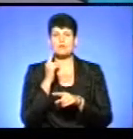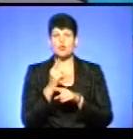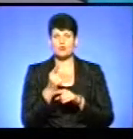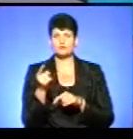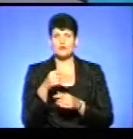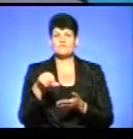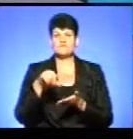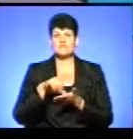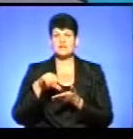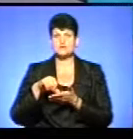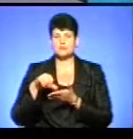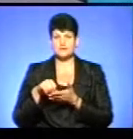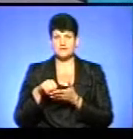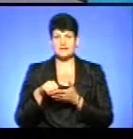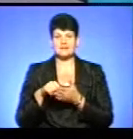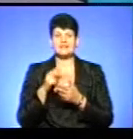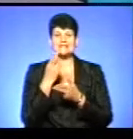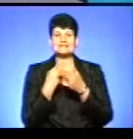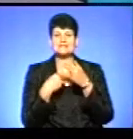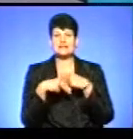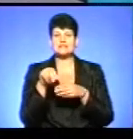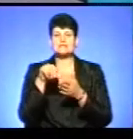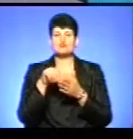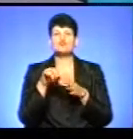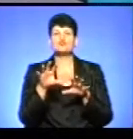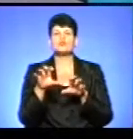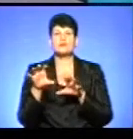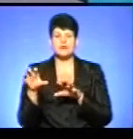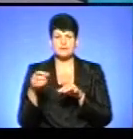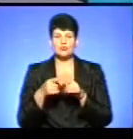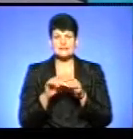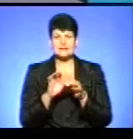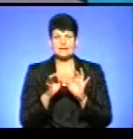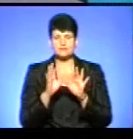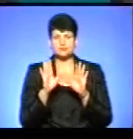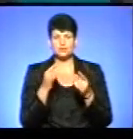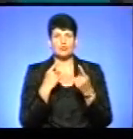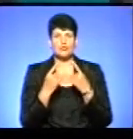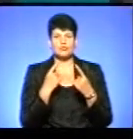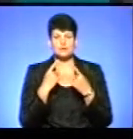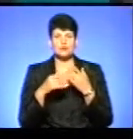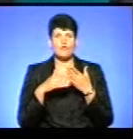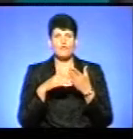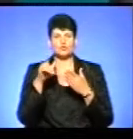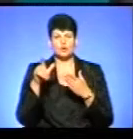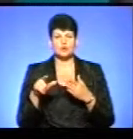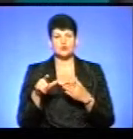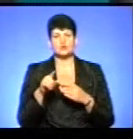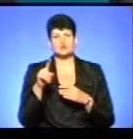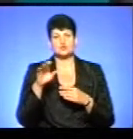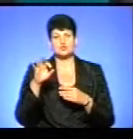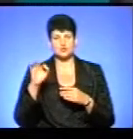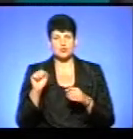виступів пересувних цирків за участю тварин. Детальніше про це сьогодні поговоримо з волонтеркою, зоозахисницею